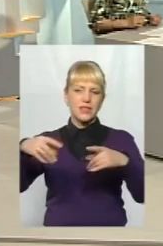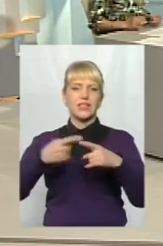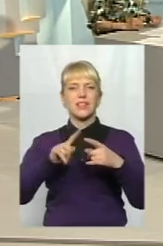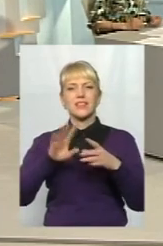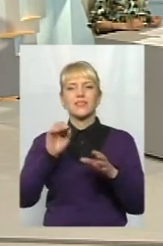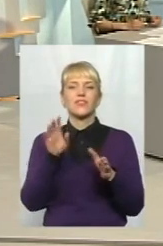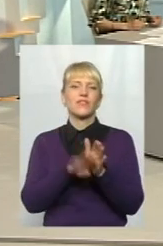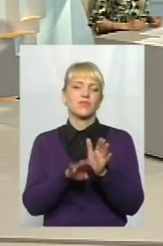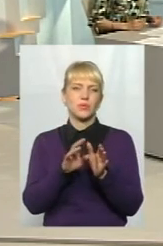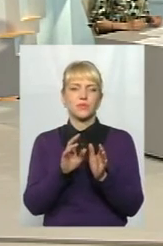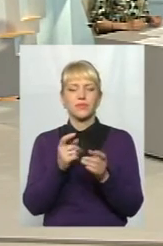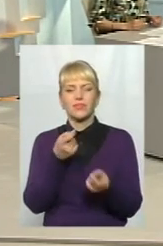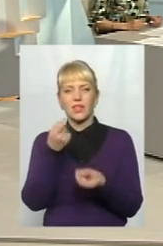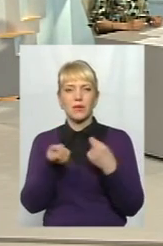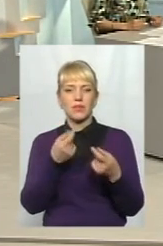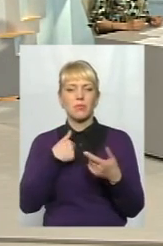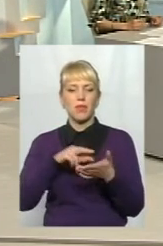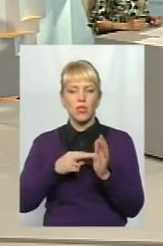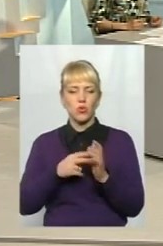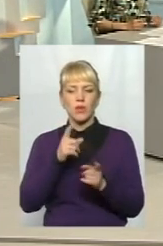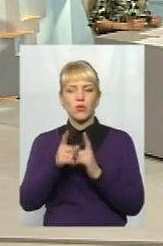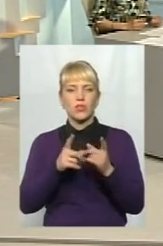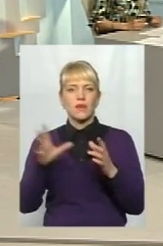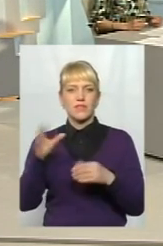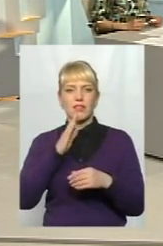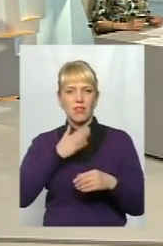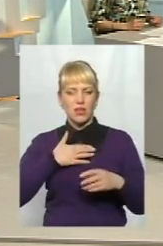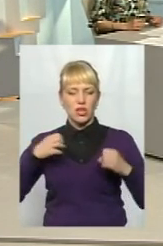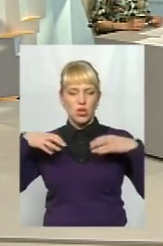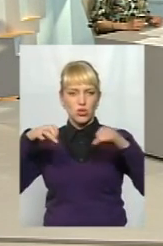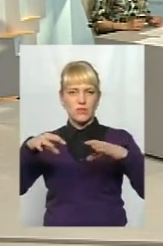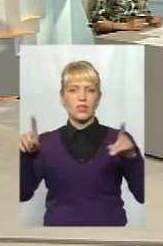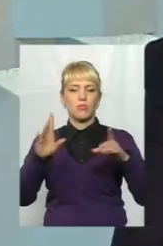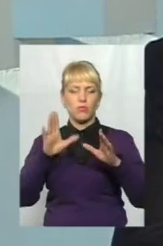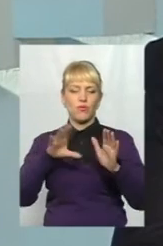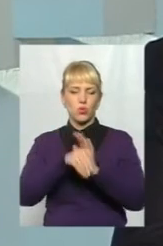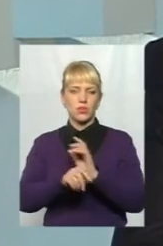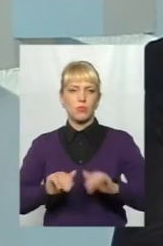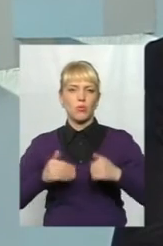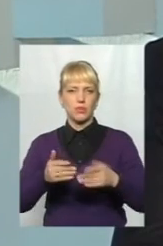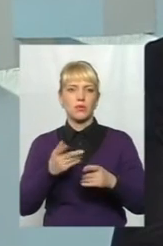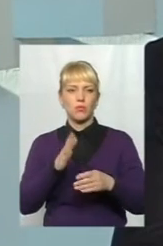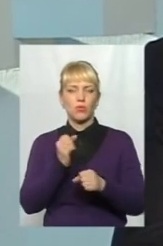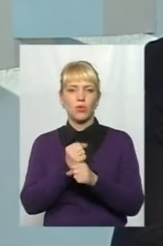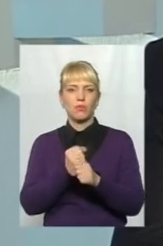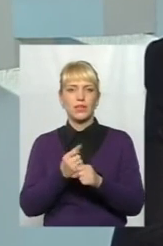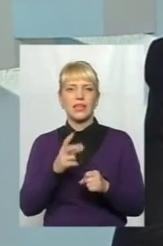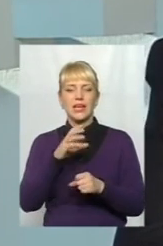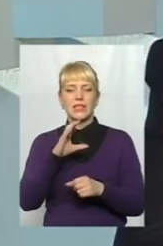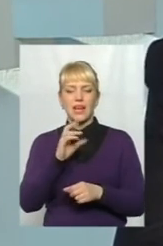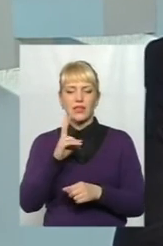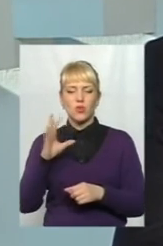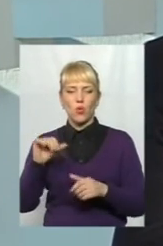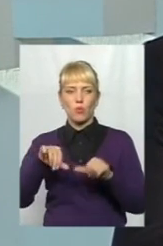вирішуємо. Ми плануємо реконструювати все наше освітлення, будемо носити пропозиції, щоб це зробити за ретахунок ЕСКО-моделі, це